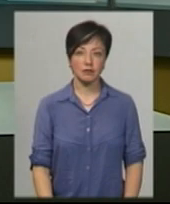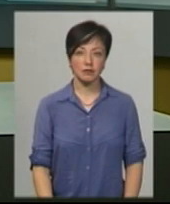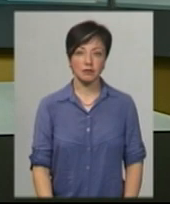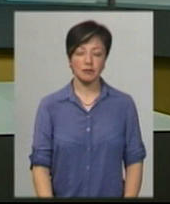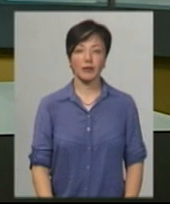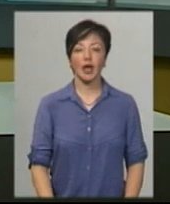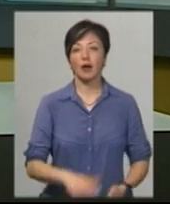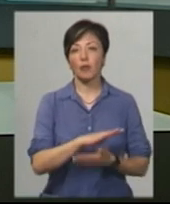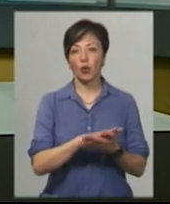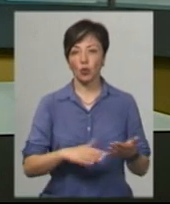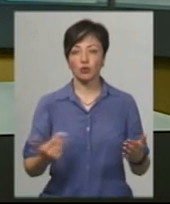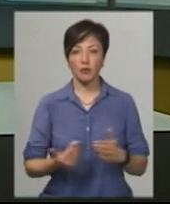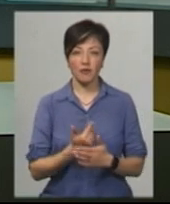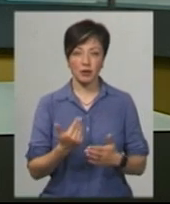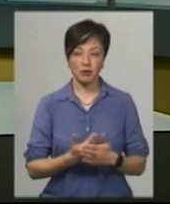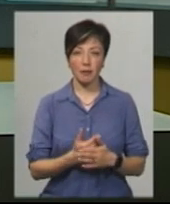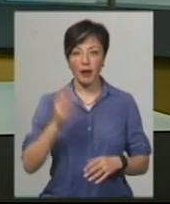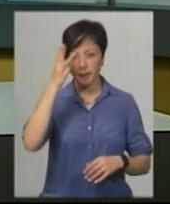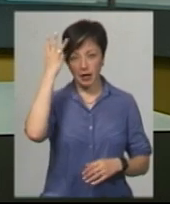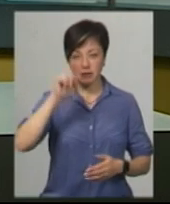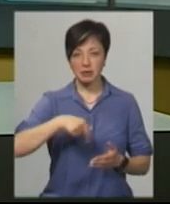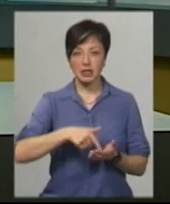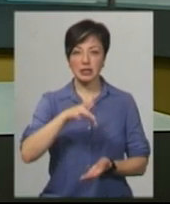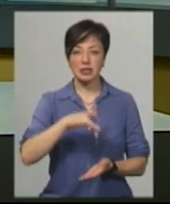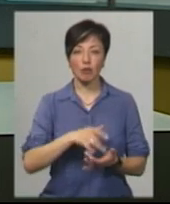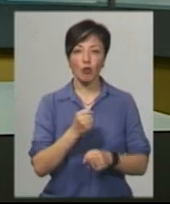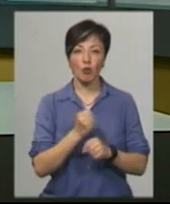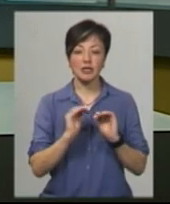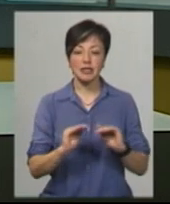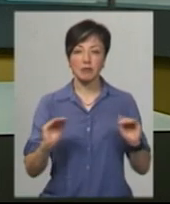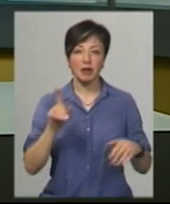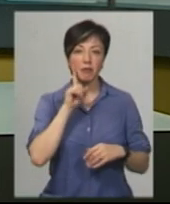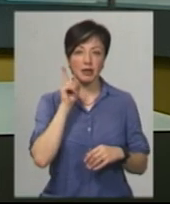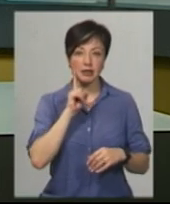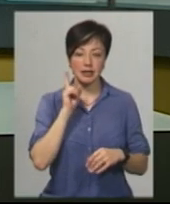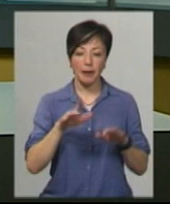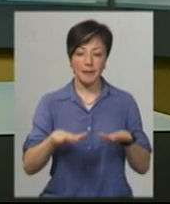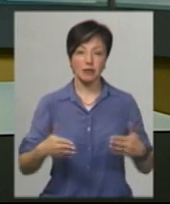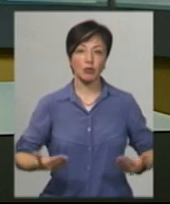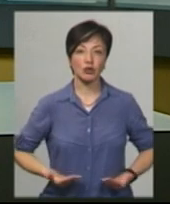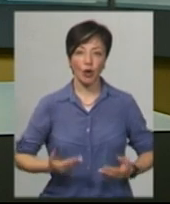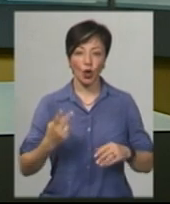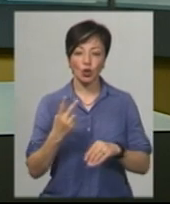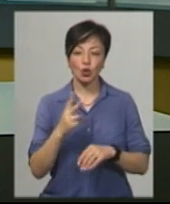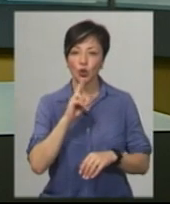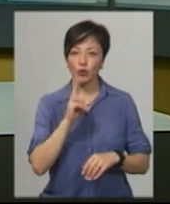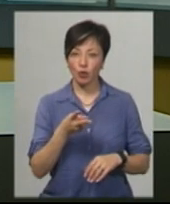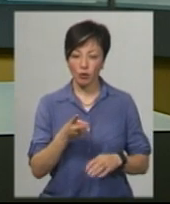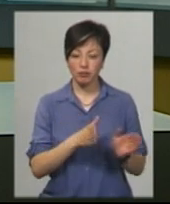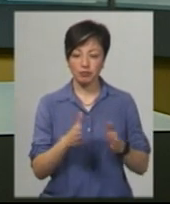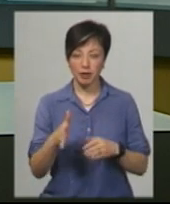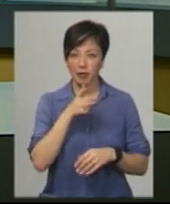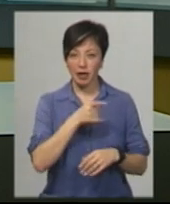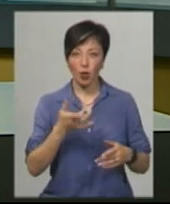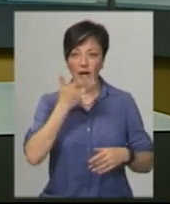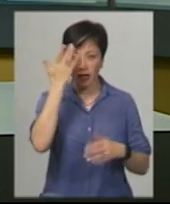Ми продовжимо наш випуск. Хмельницький міський центр по роботі з дітьми та підлітками за місцем проживанням. Другий рік поспіль у період